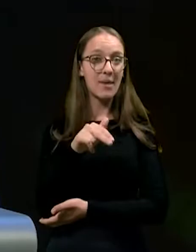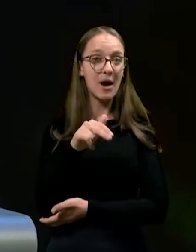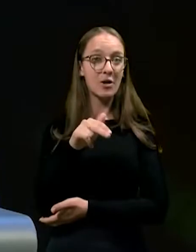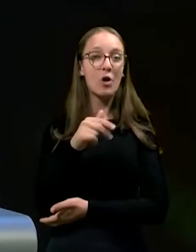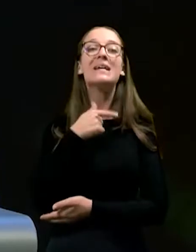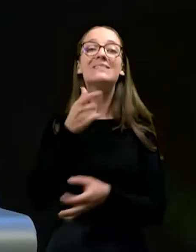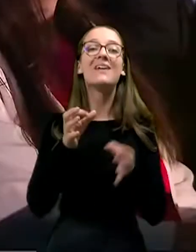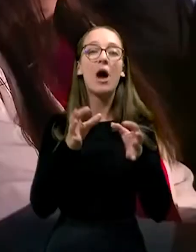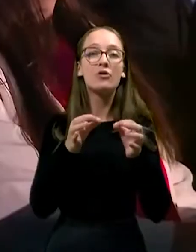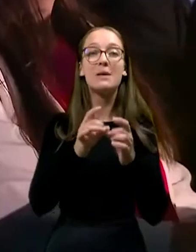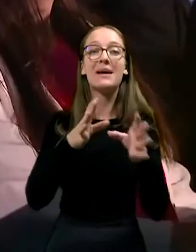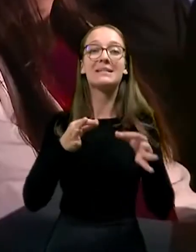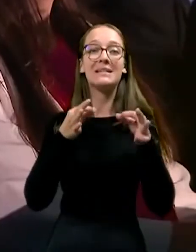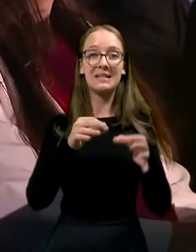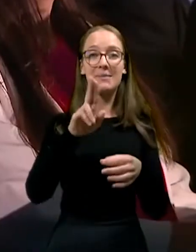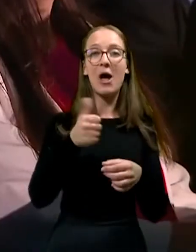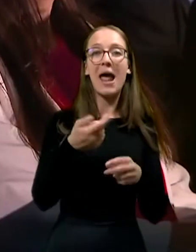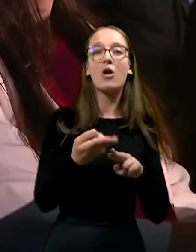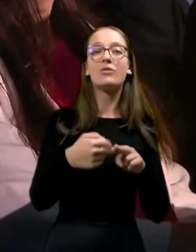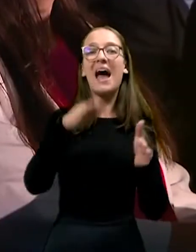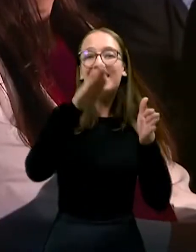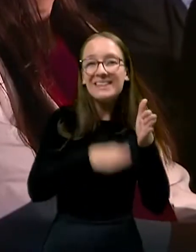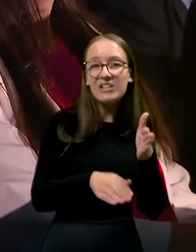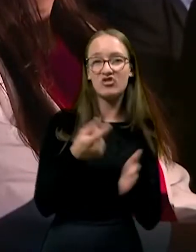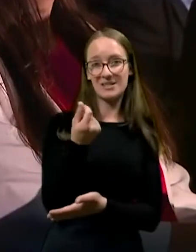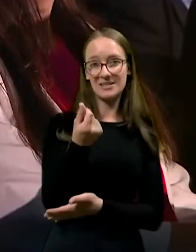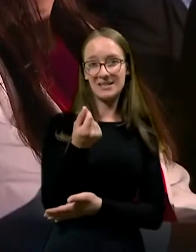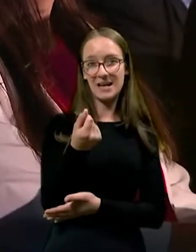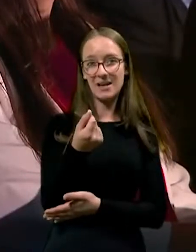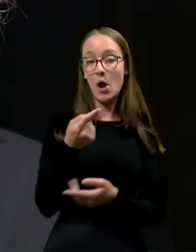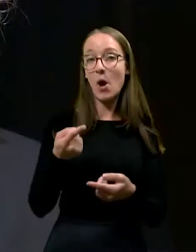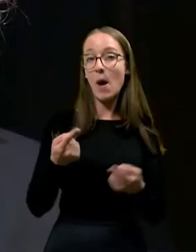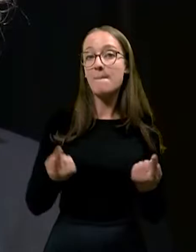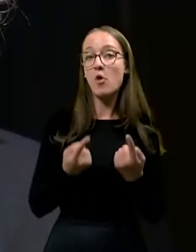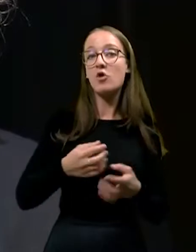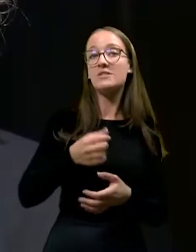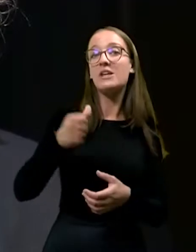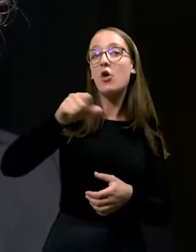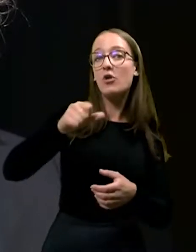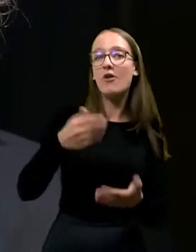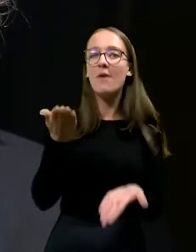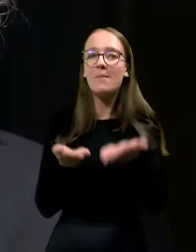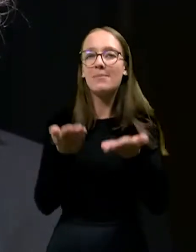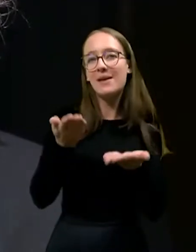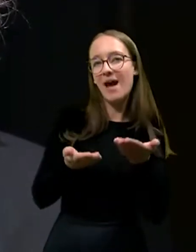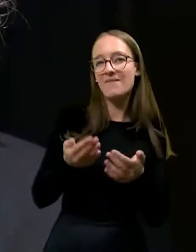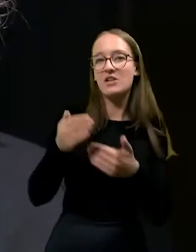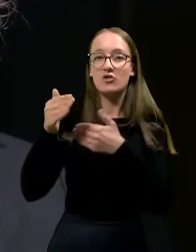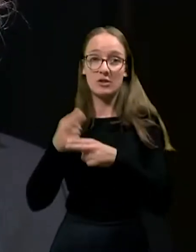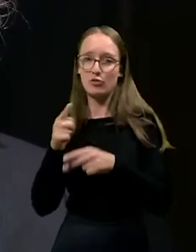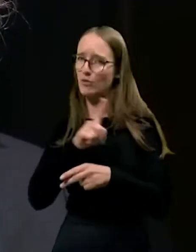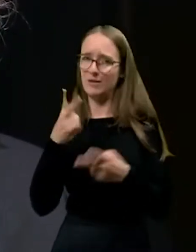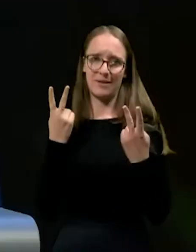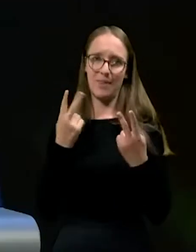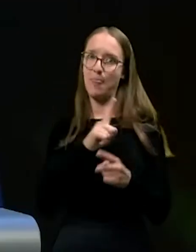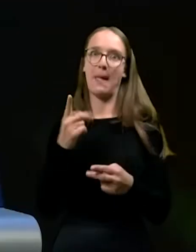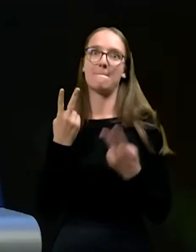avtocest in hitrih cest eno izmed najnižjih cen pogonskih goriv v primerjavi sosednjimi državami. To ni nepomemben